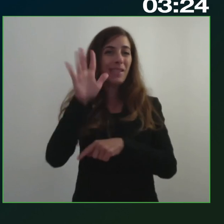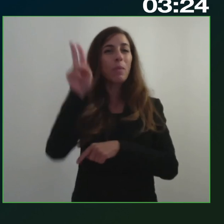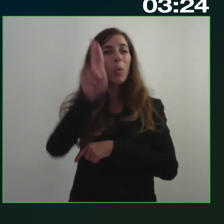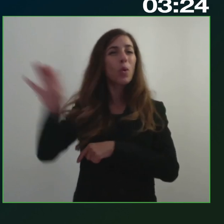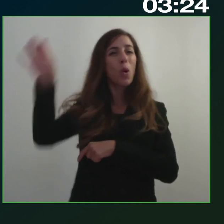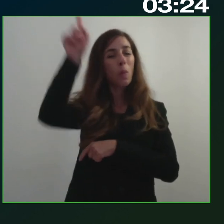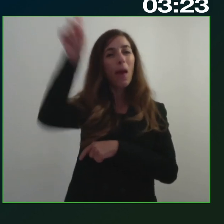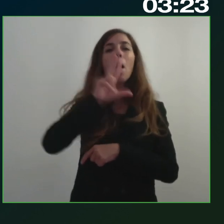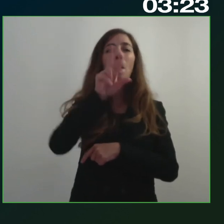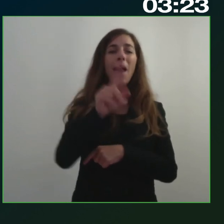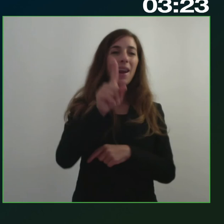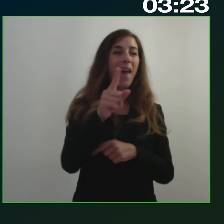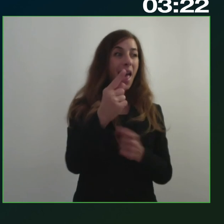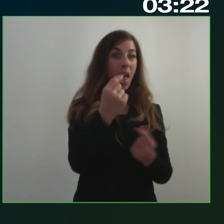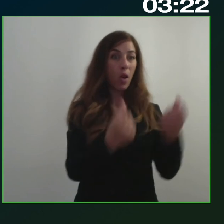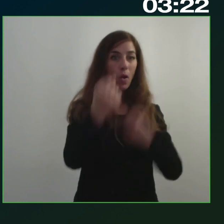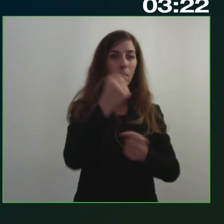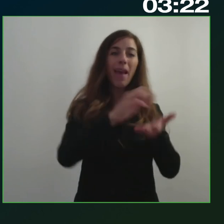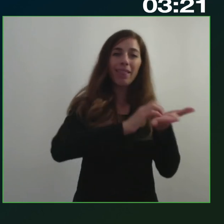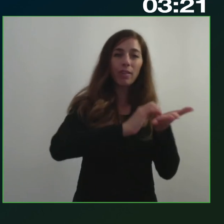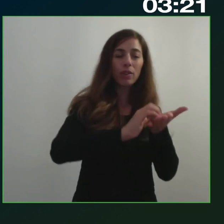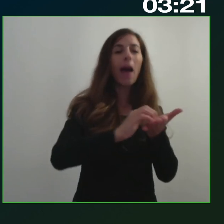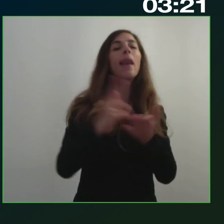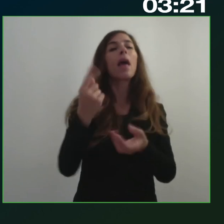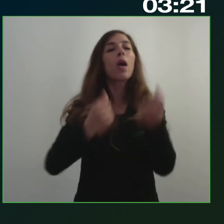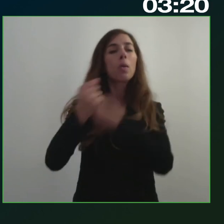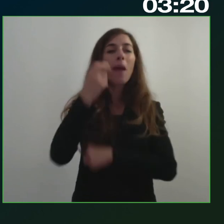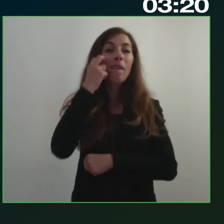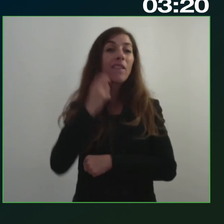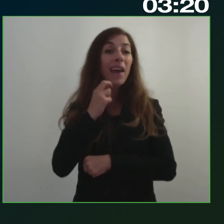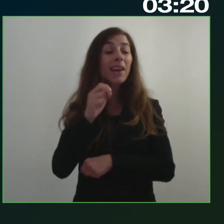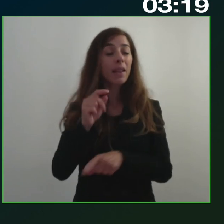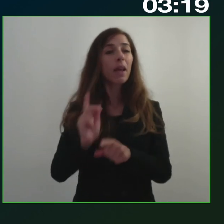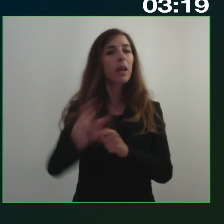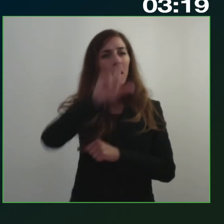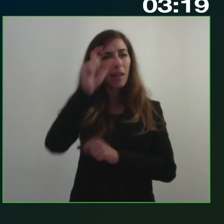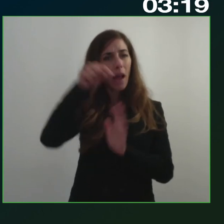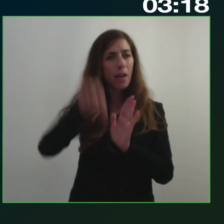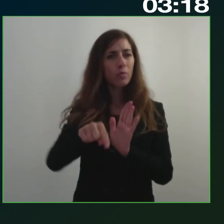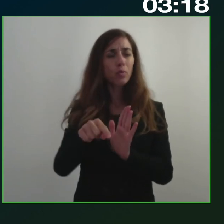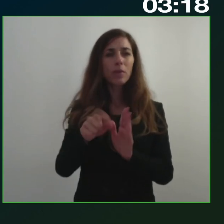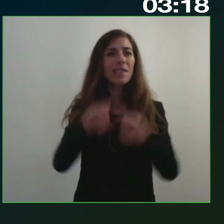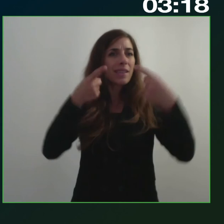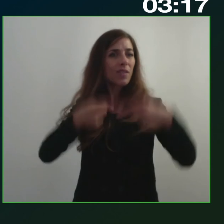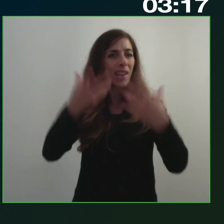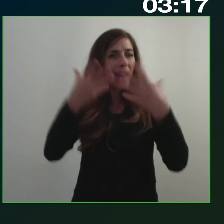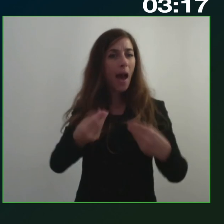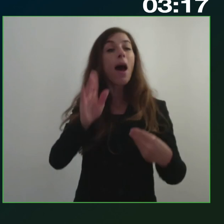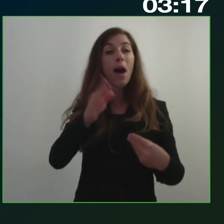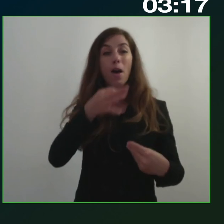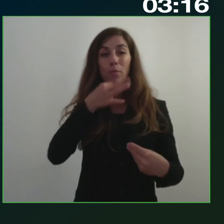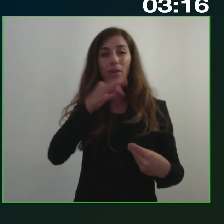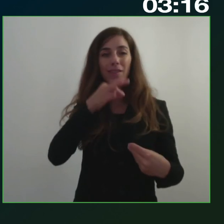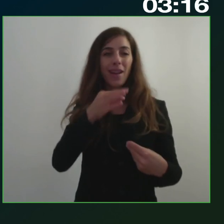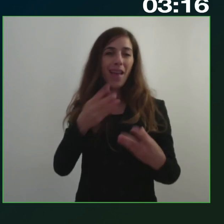'economia verde dove il sud Italia ha tante sfide tante potenzialità e lì ci sembra che